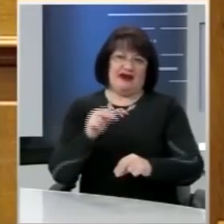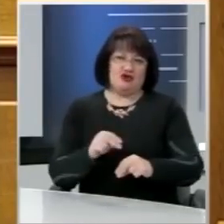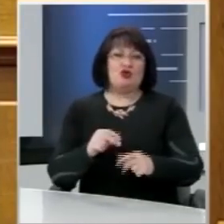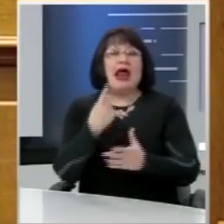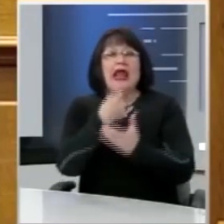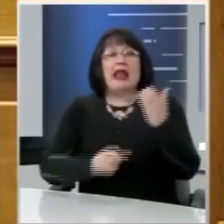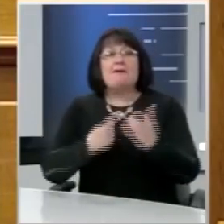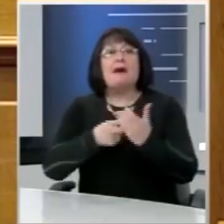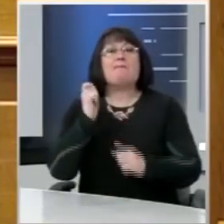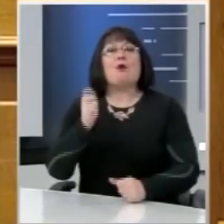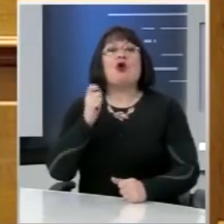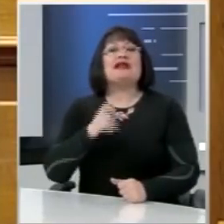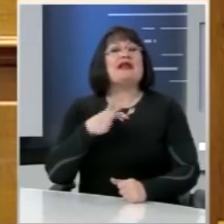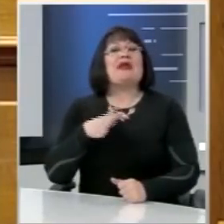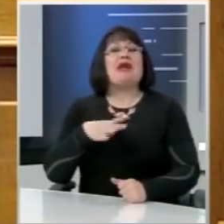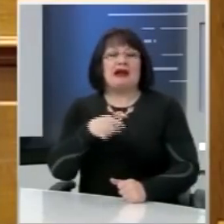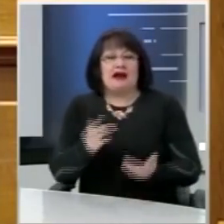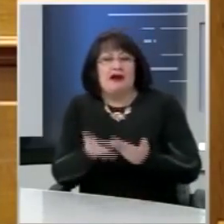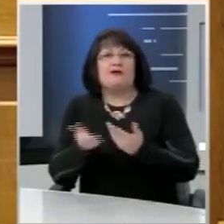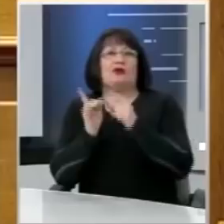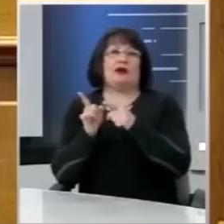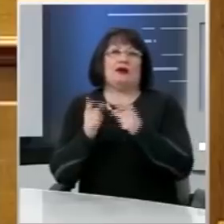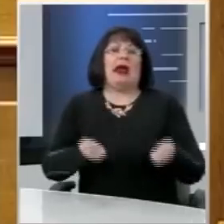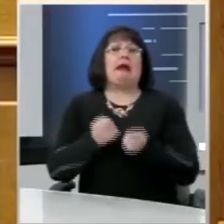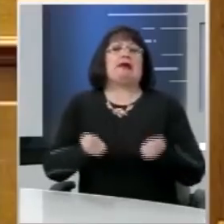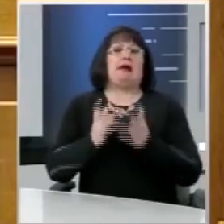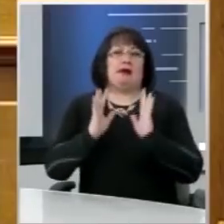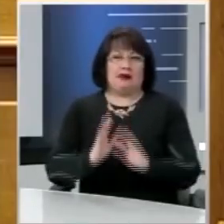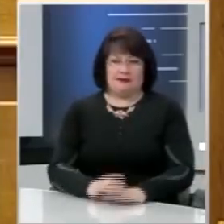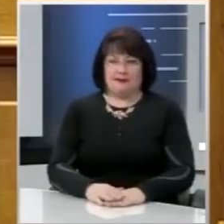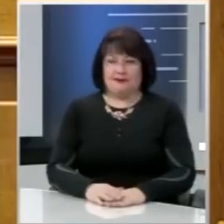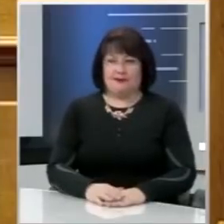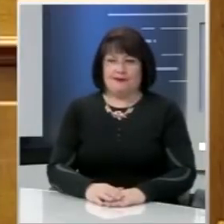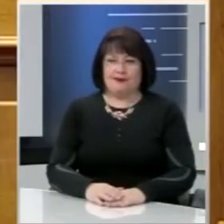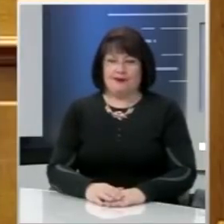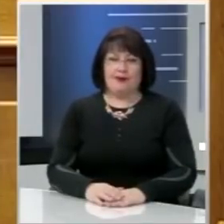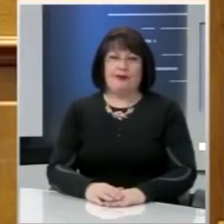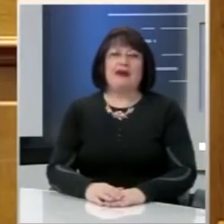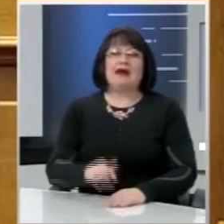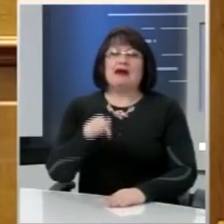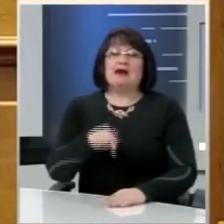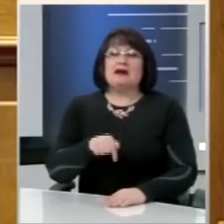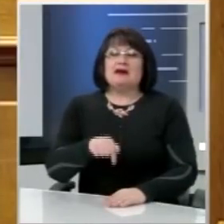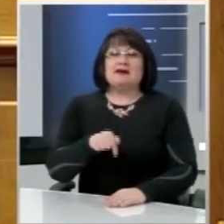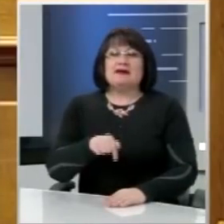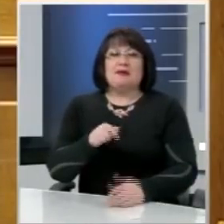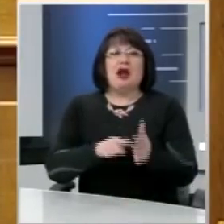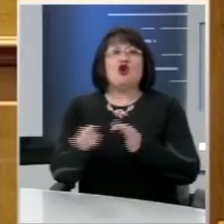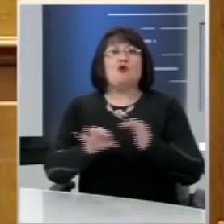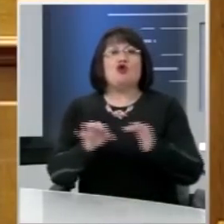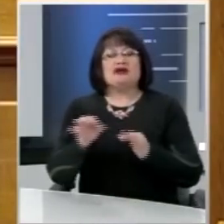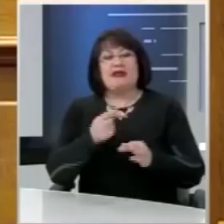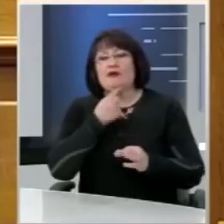έλλειμμα πολιτικής βούλησης. Και η διευκόλυνση που δίνει ο σημερινός υποψήφις νόμος